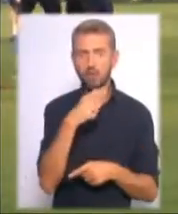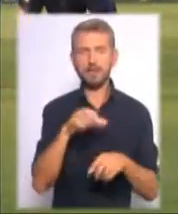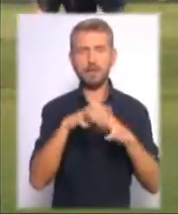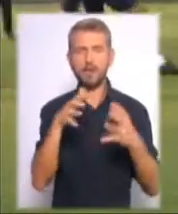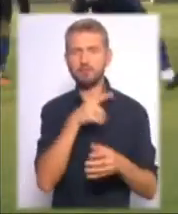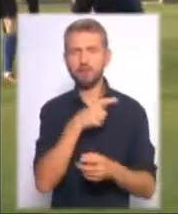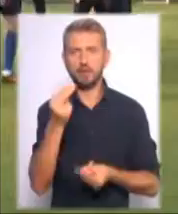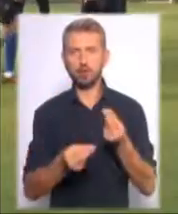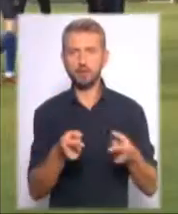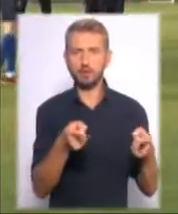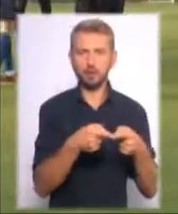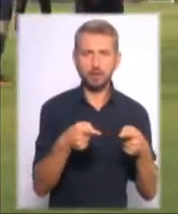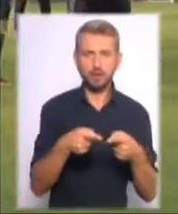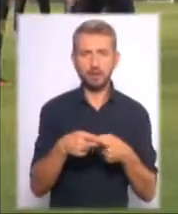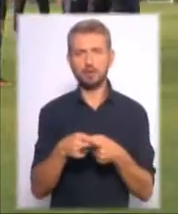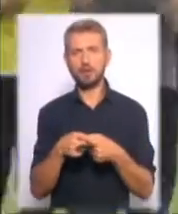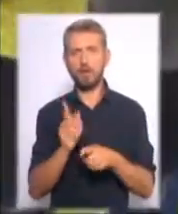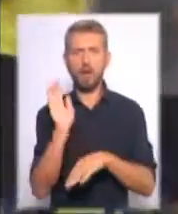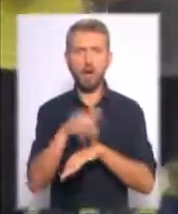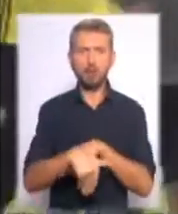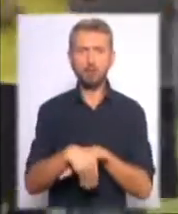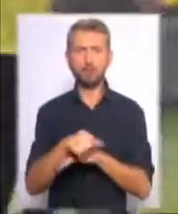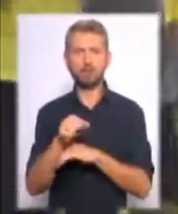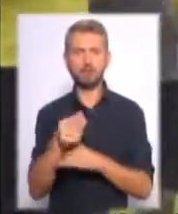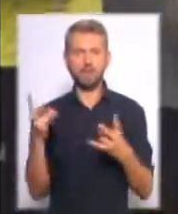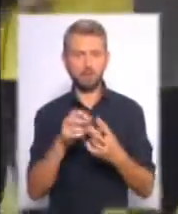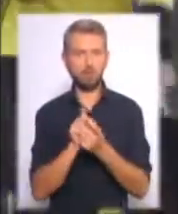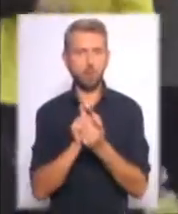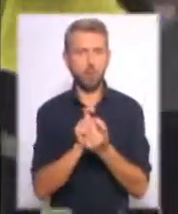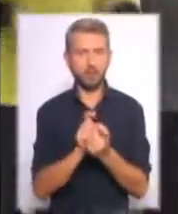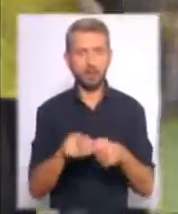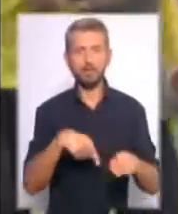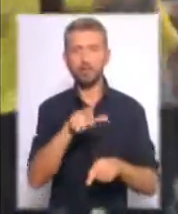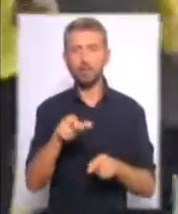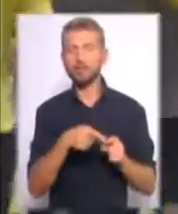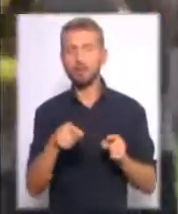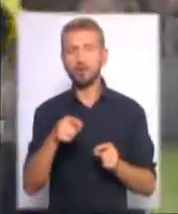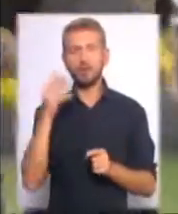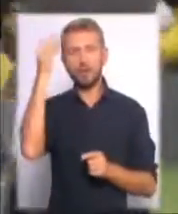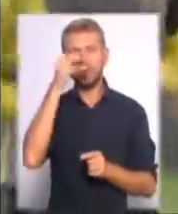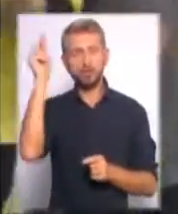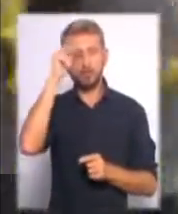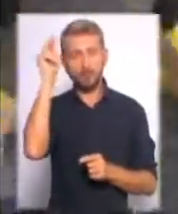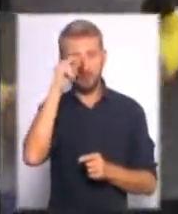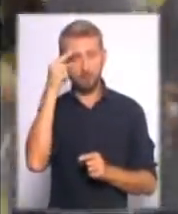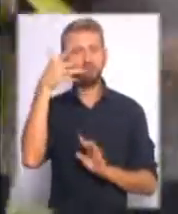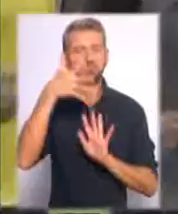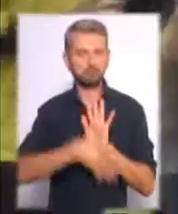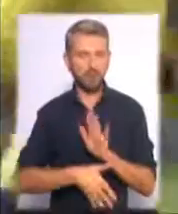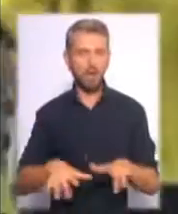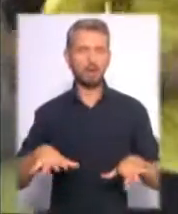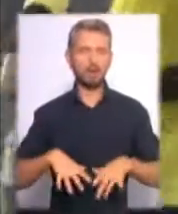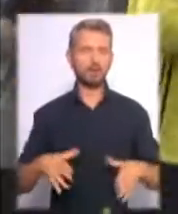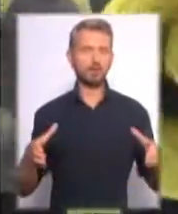розіграшу кутових, аутів, інших вкидань, треба боротися. Футболісти протягом теоретичних занять це усвідомили, та й тренерський